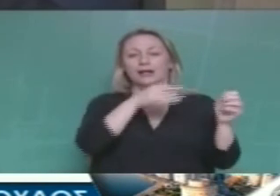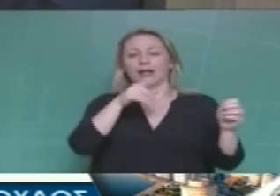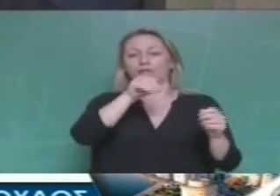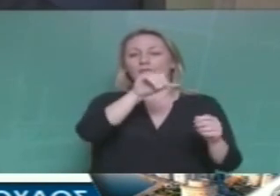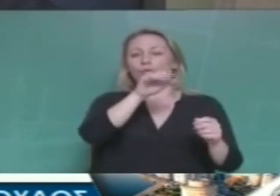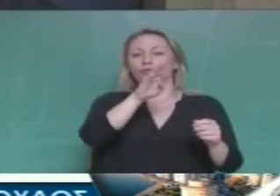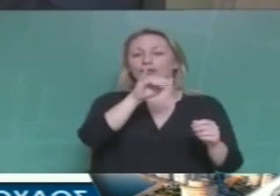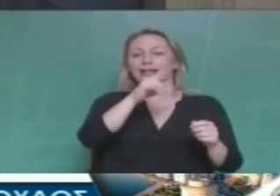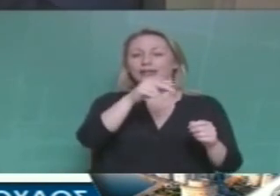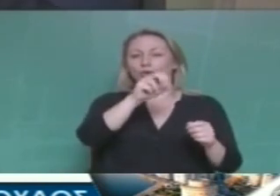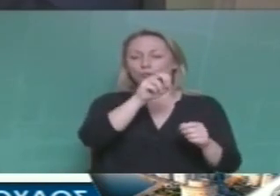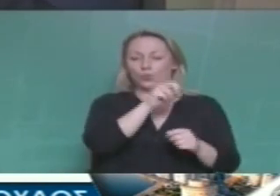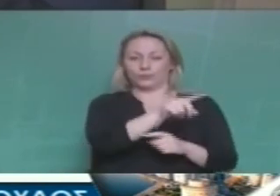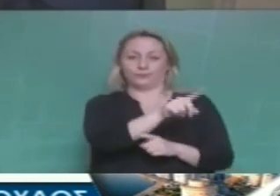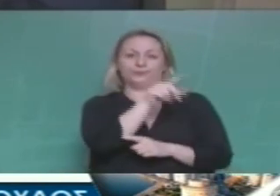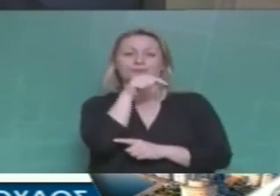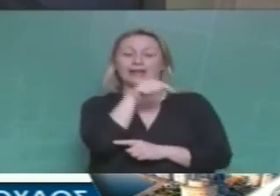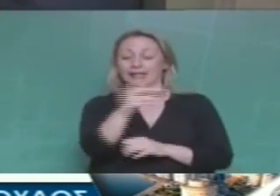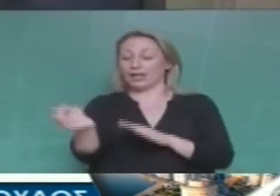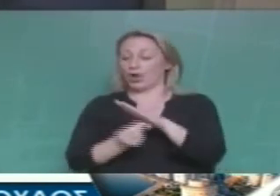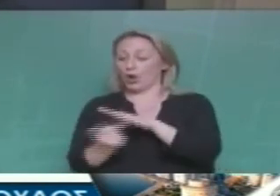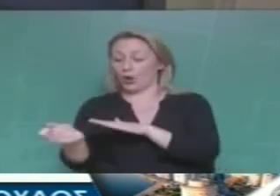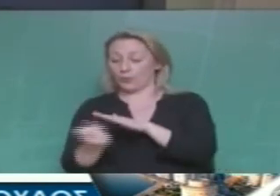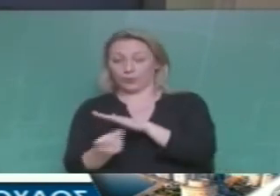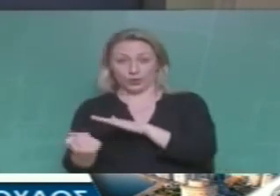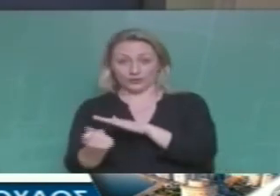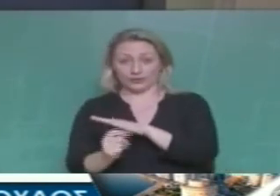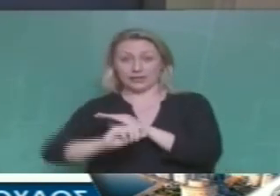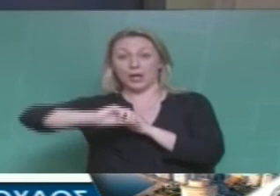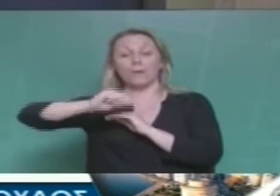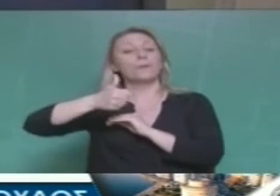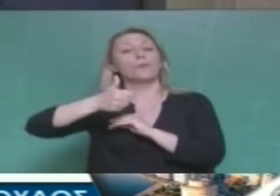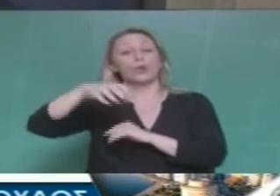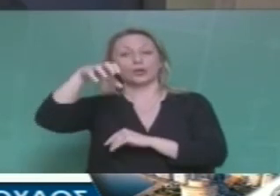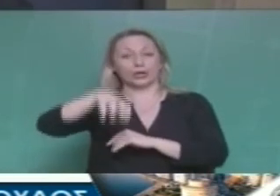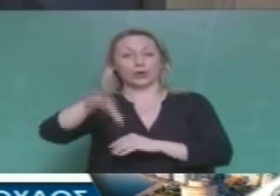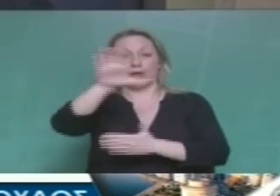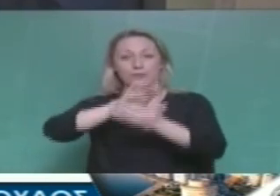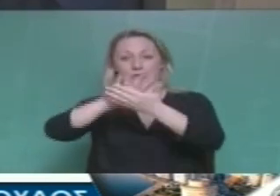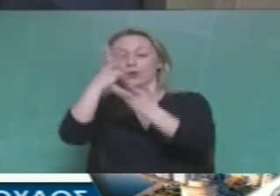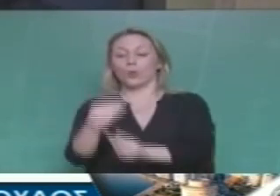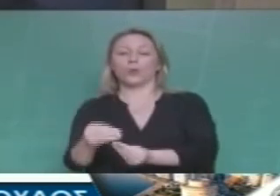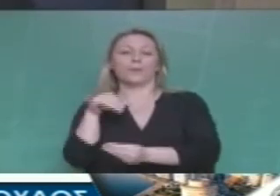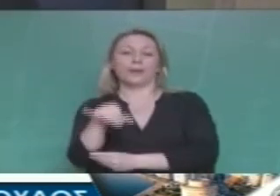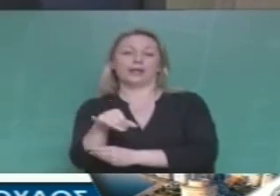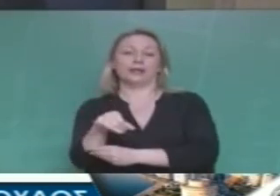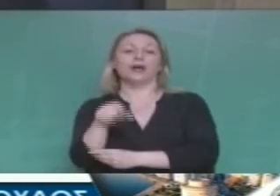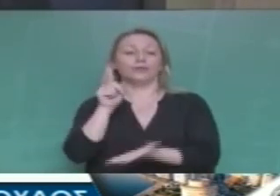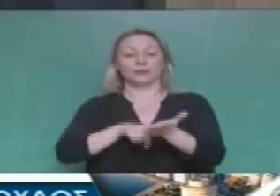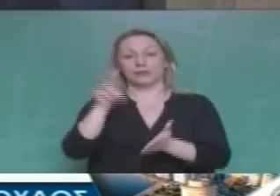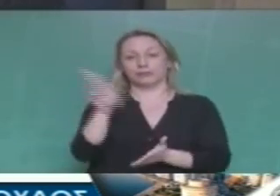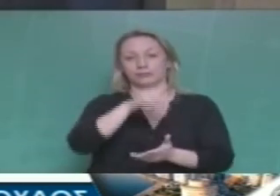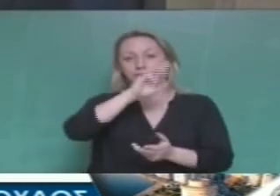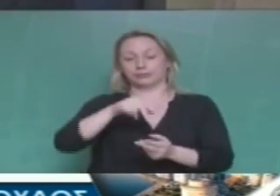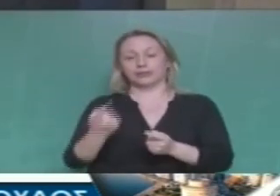γνωστή πρόβλεψη εκεί όπου πηγαίνει ο πρόσφυγας η πρώτη χώρα εισδοχής στην Ευρωπαϊκή Ένωση εκεί μένει η ΕΣΑΗ κατάρριξη της κοινής